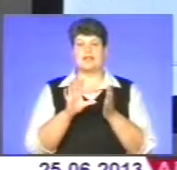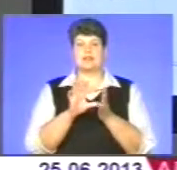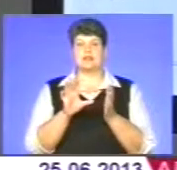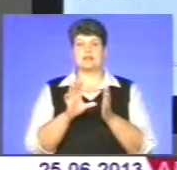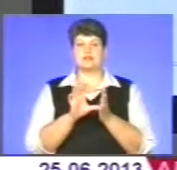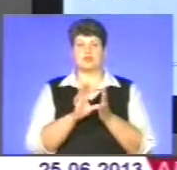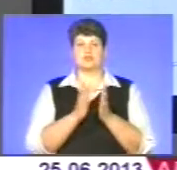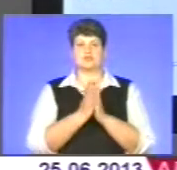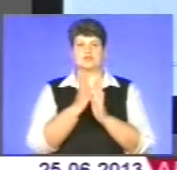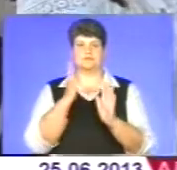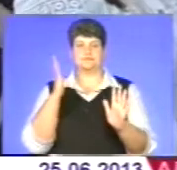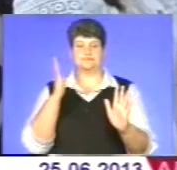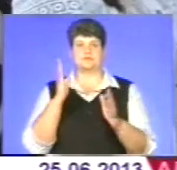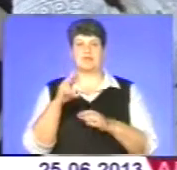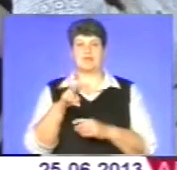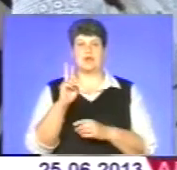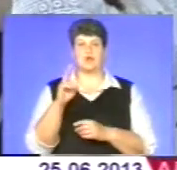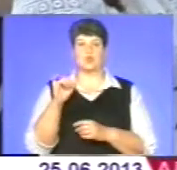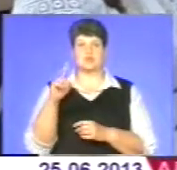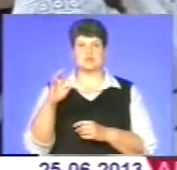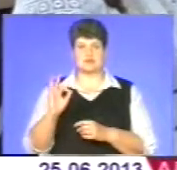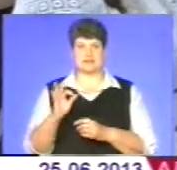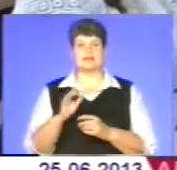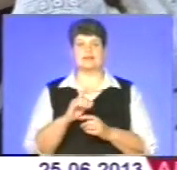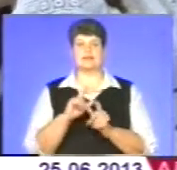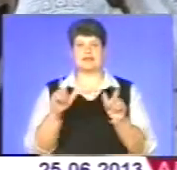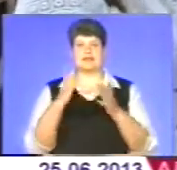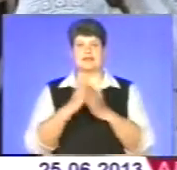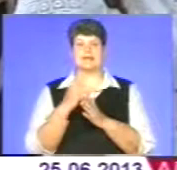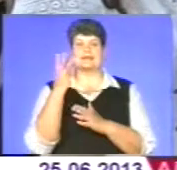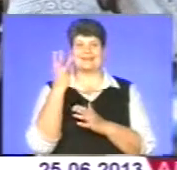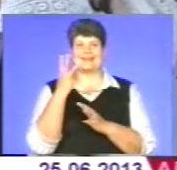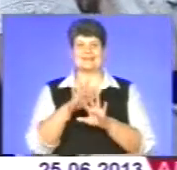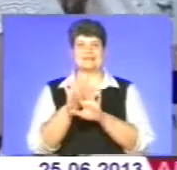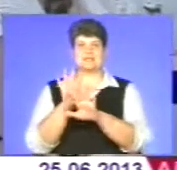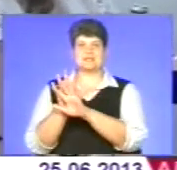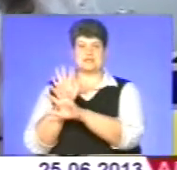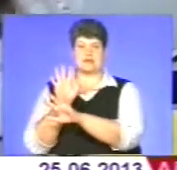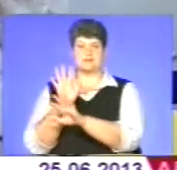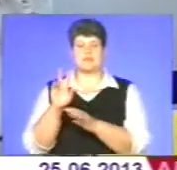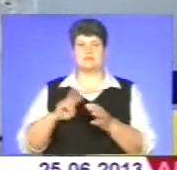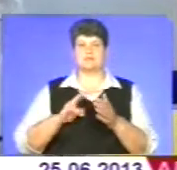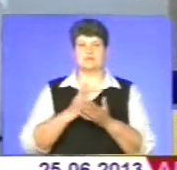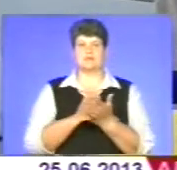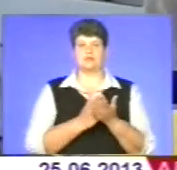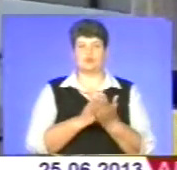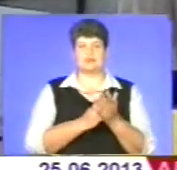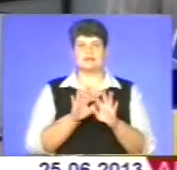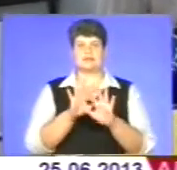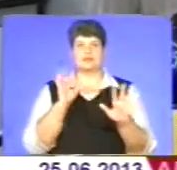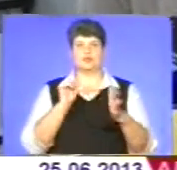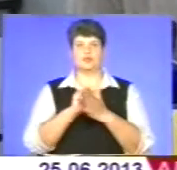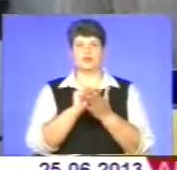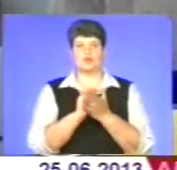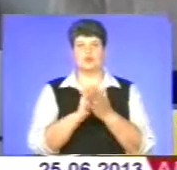адміністратор Лілія Кузик. На терміналі у нас знаходяться три зали. Позначені зал адміністративних послуг, зал документ